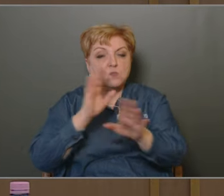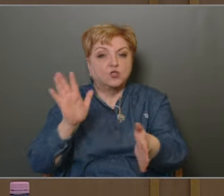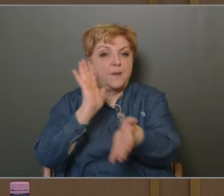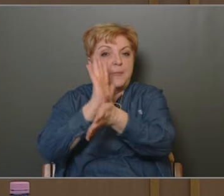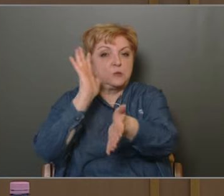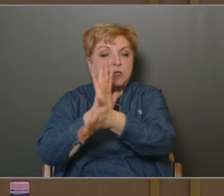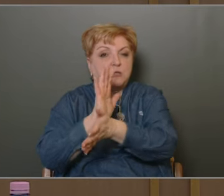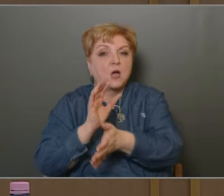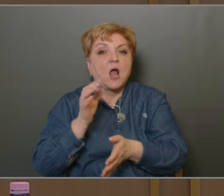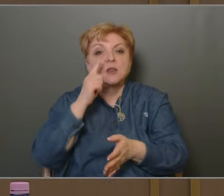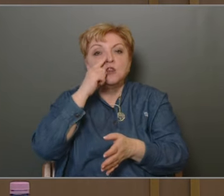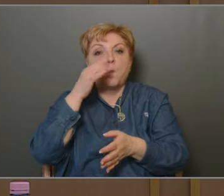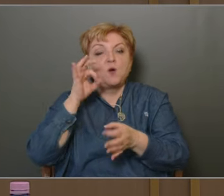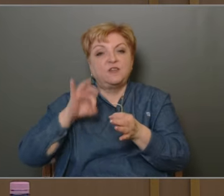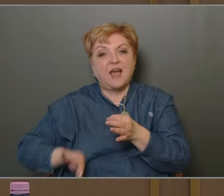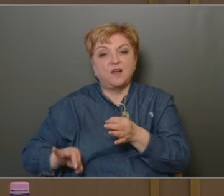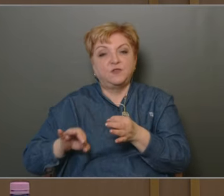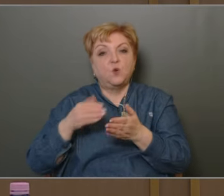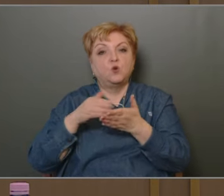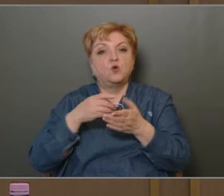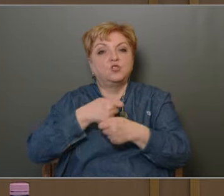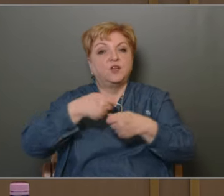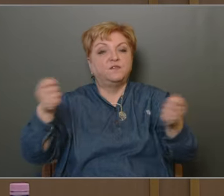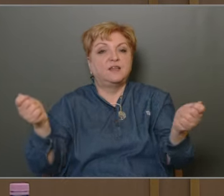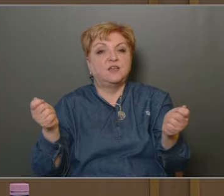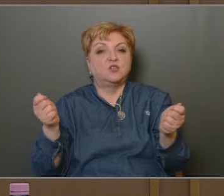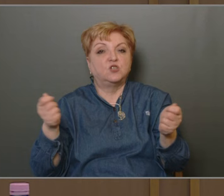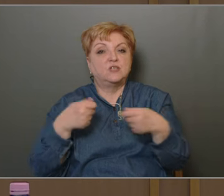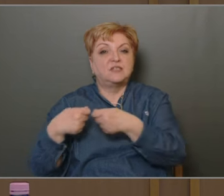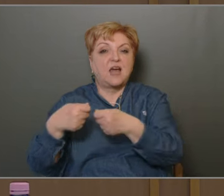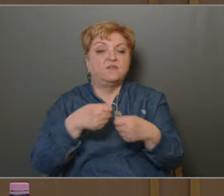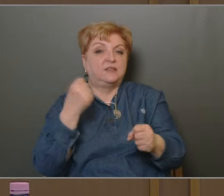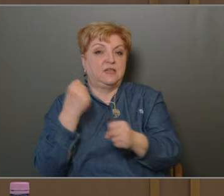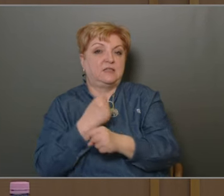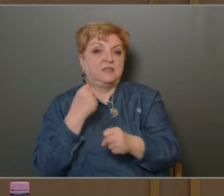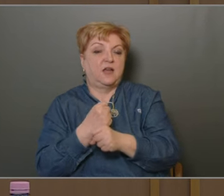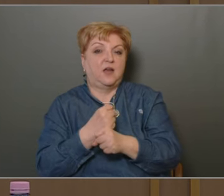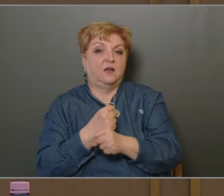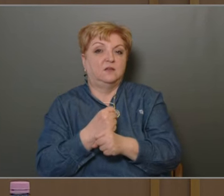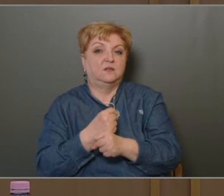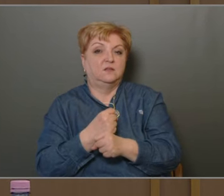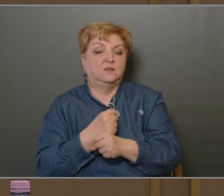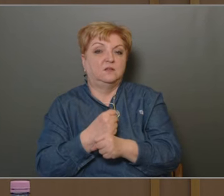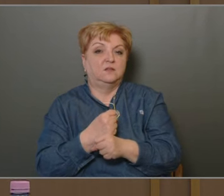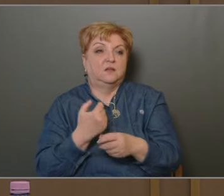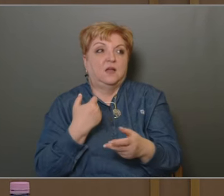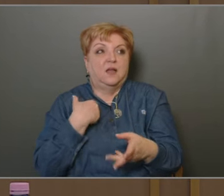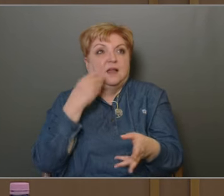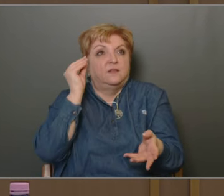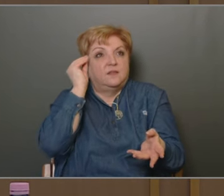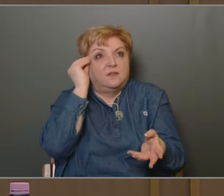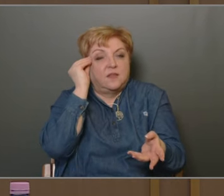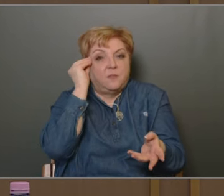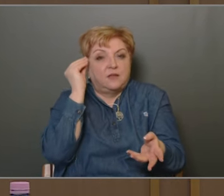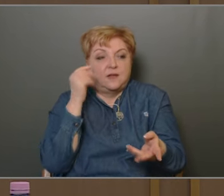bizonyíték arra, hogy a non-profit KFT-ből költségvetési szervet készítenek. Tehát itt nem értem,